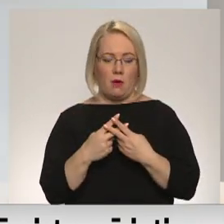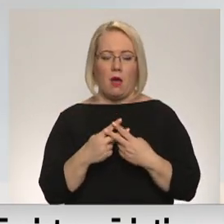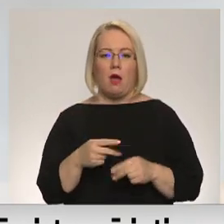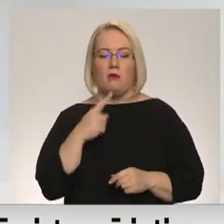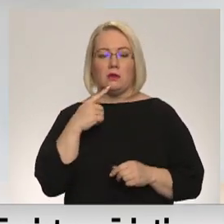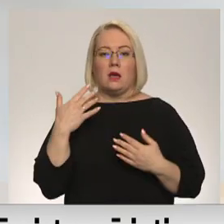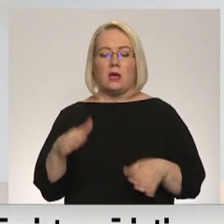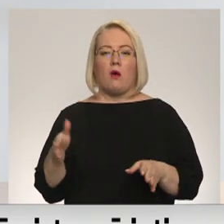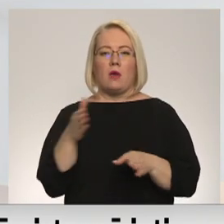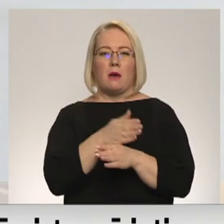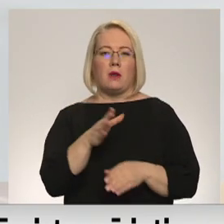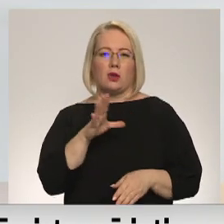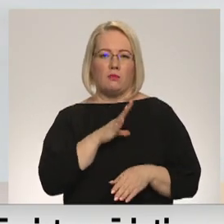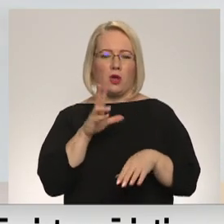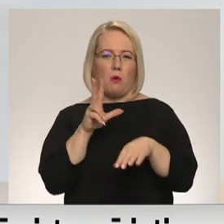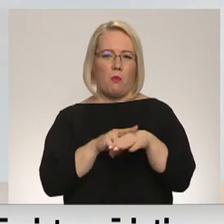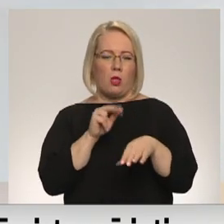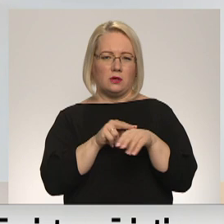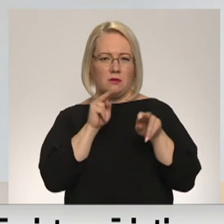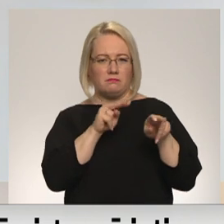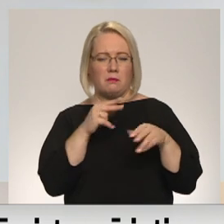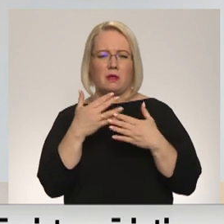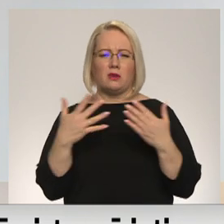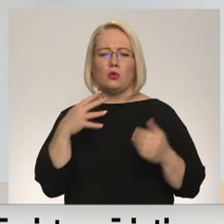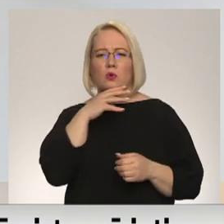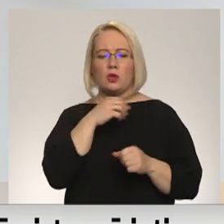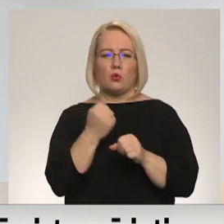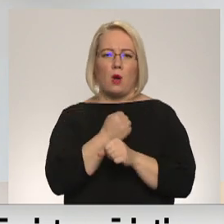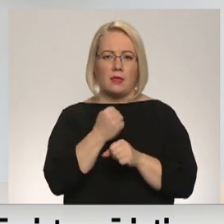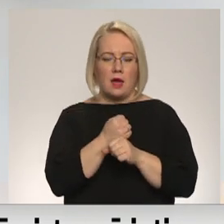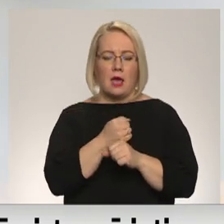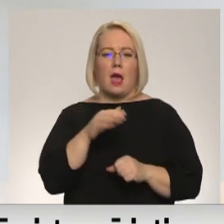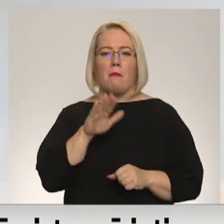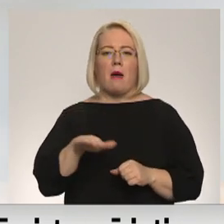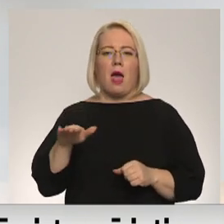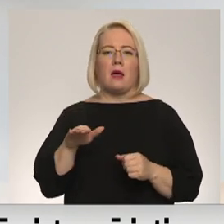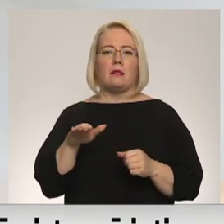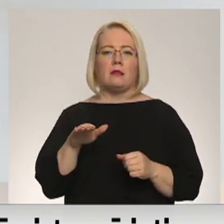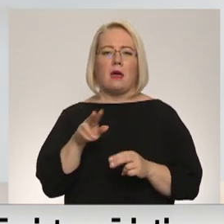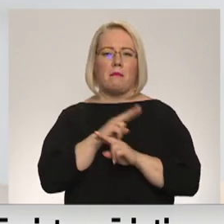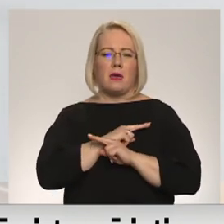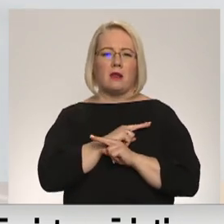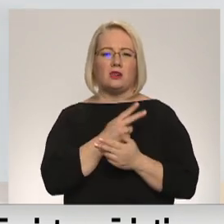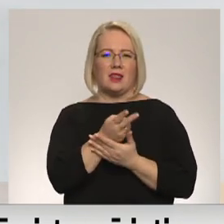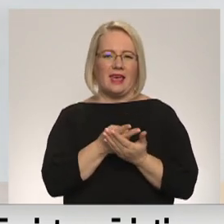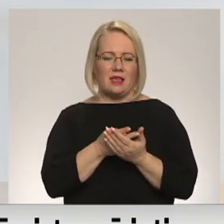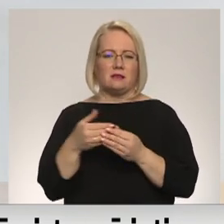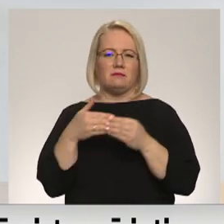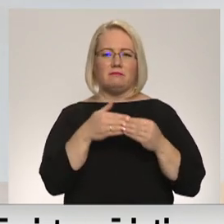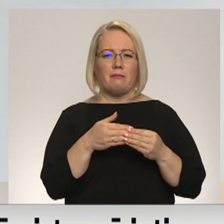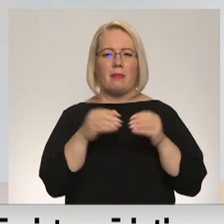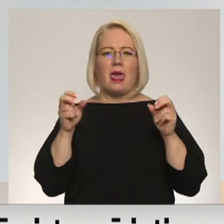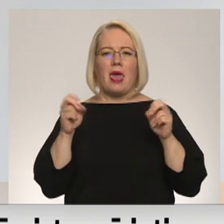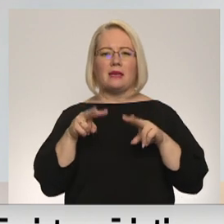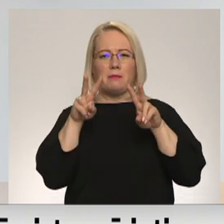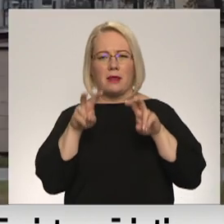nonācis policijas redzslokā par mantisku raksturu noziedzīgiem nodarījumiem. Bērnu līķi šobrīd nodots ekspertīzes veišanai, lai noteikti